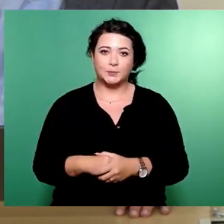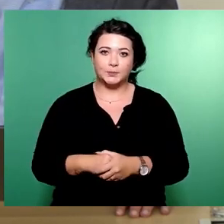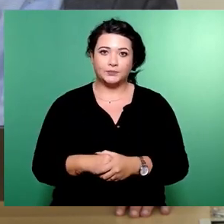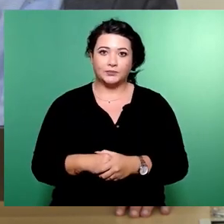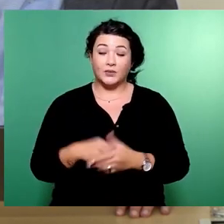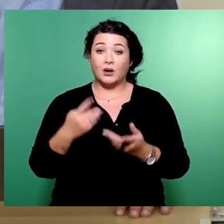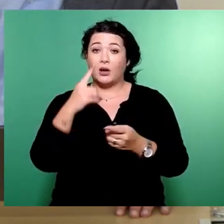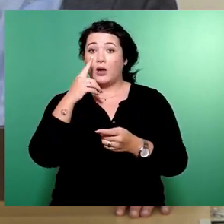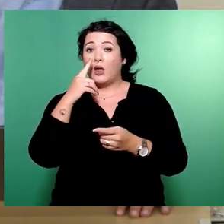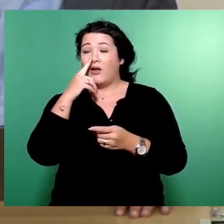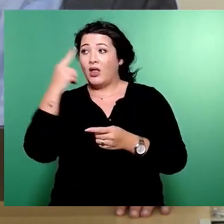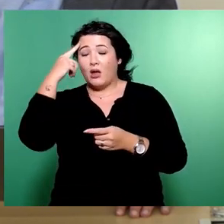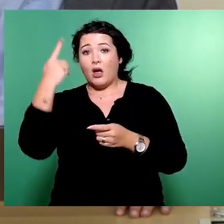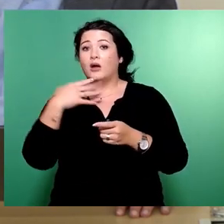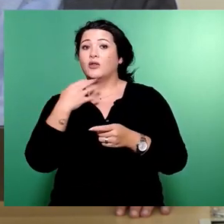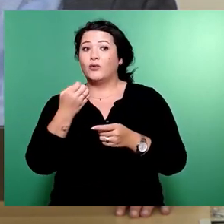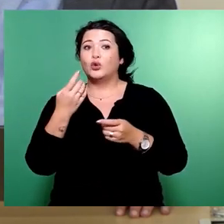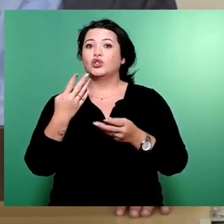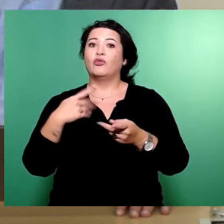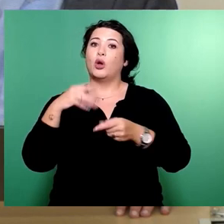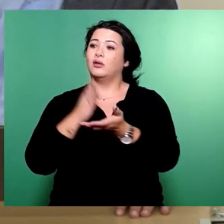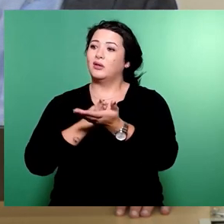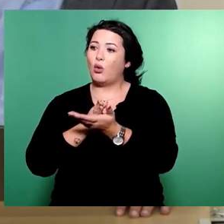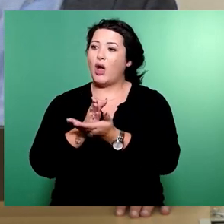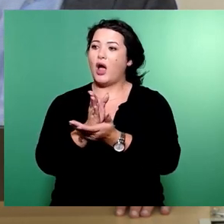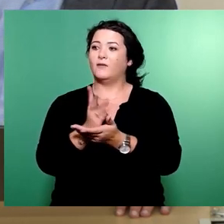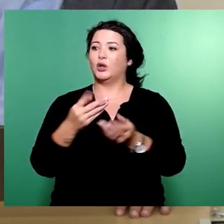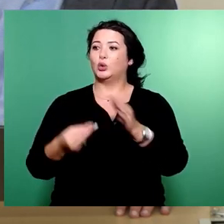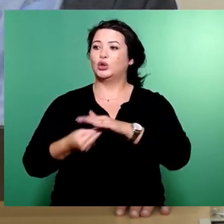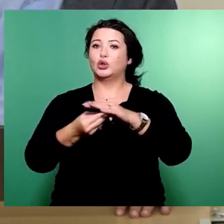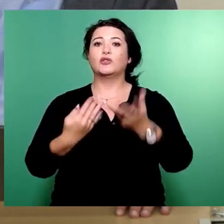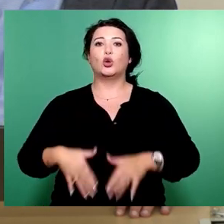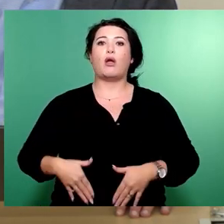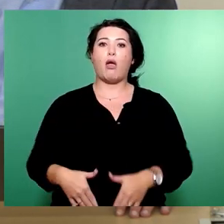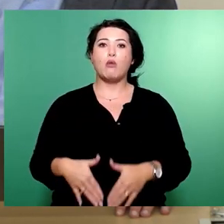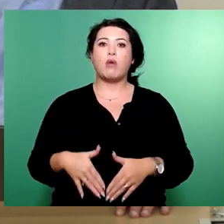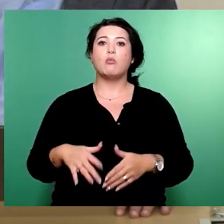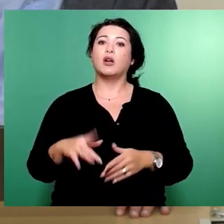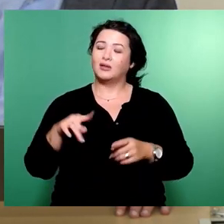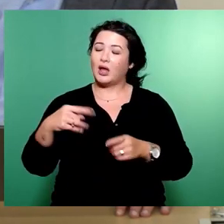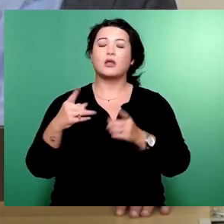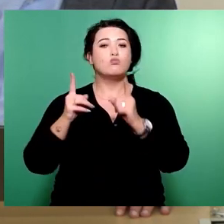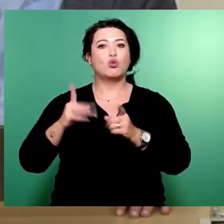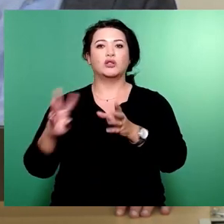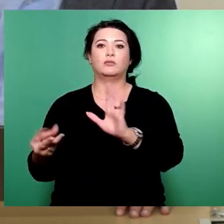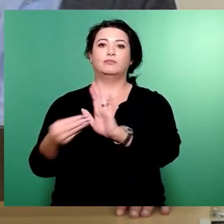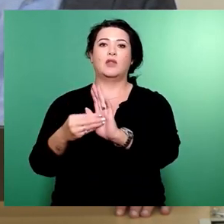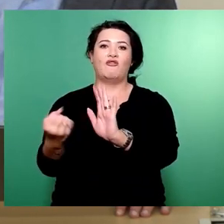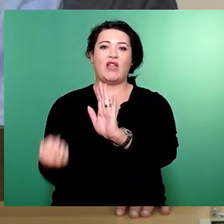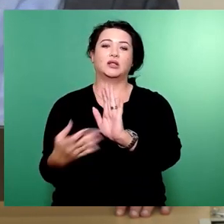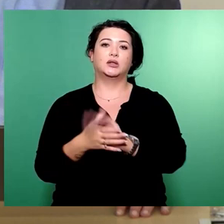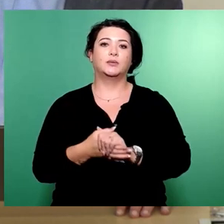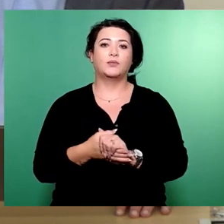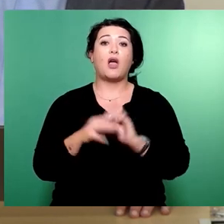eine dauerhafte Unterstützung der Hebammen will, dann sollte er es auch in der mittelfristigen Finanzplanung fortschreiben. Und das gilt für alle